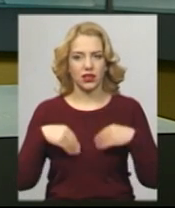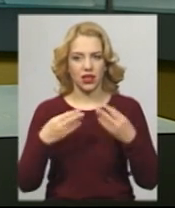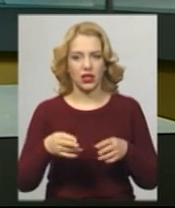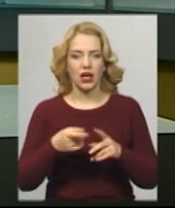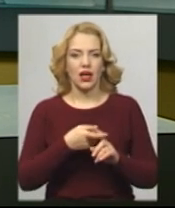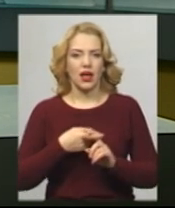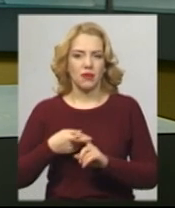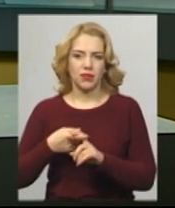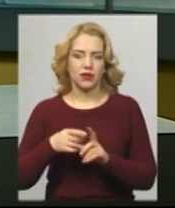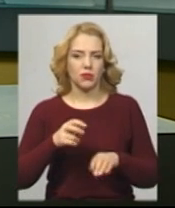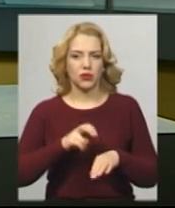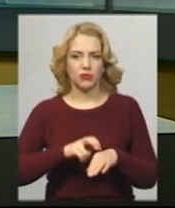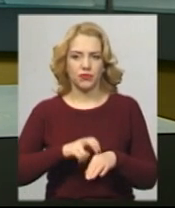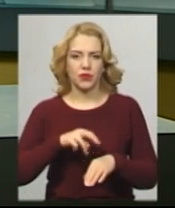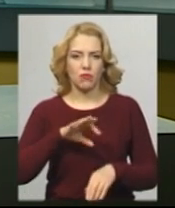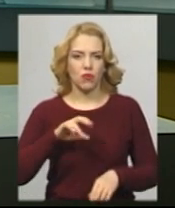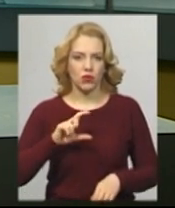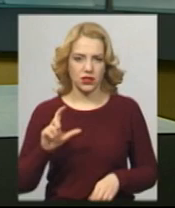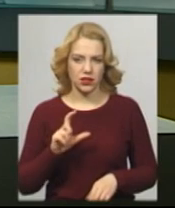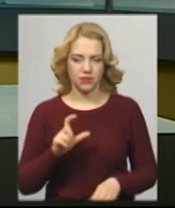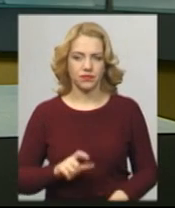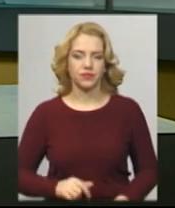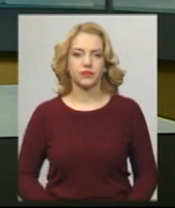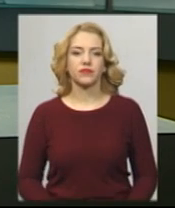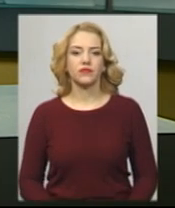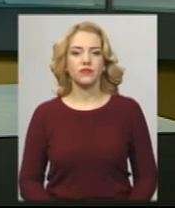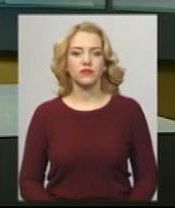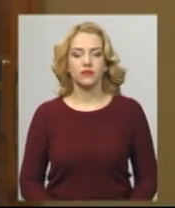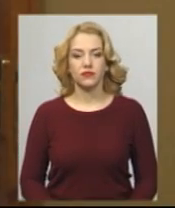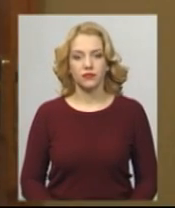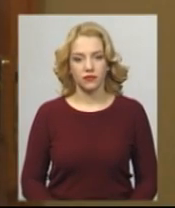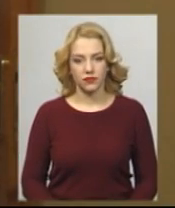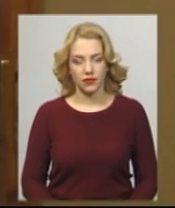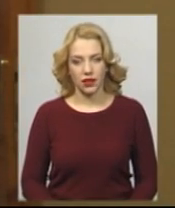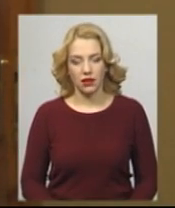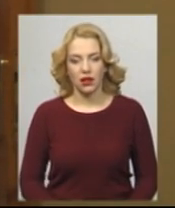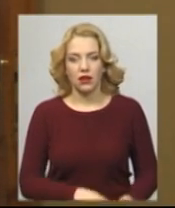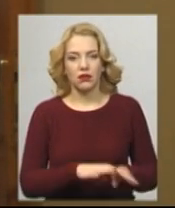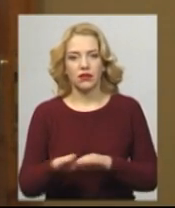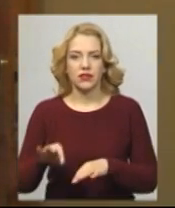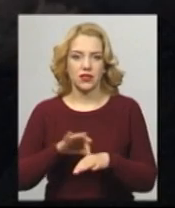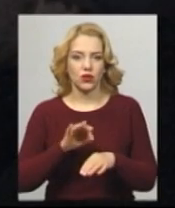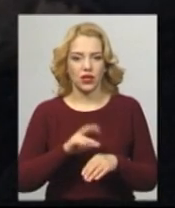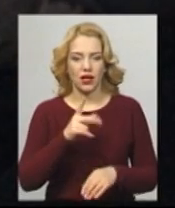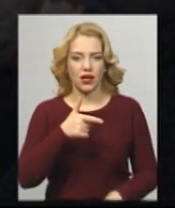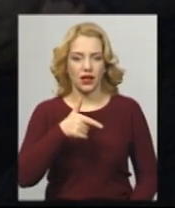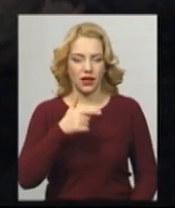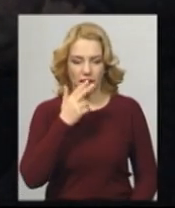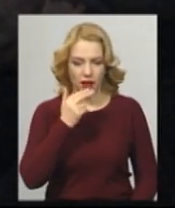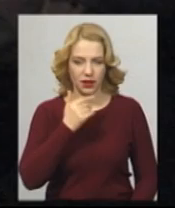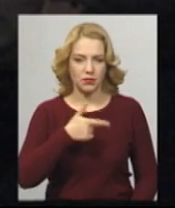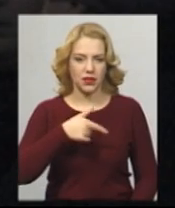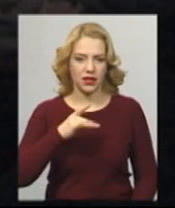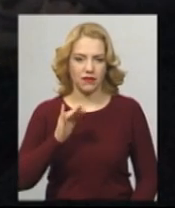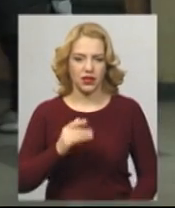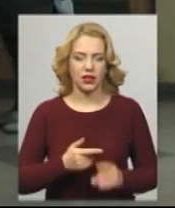обласного лабораторного центру МОЗ Лариса Калінер. Подробиці в сюжеті. Рівень захворюваності на грип та ГРВІ в області